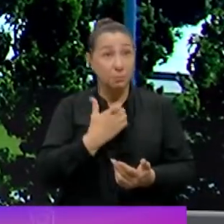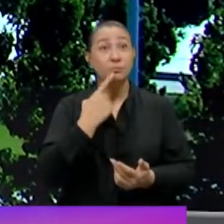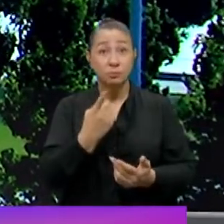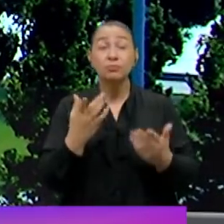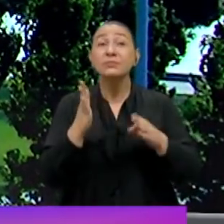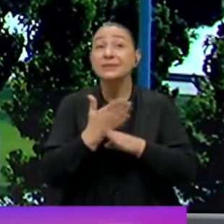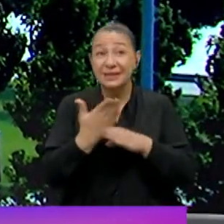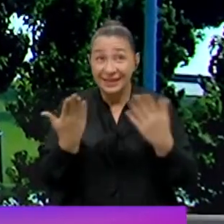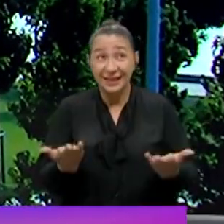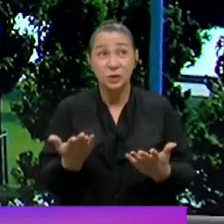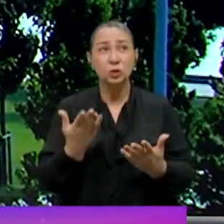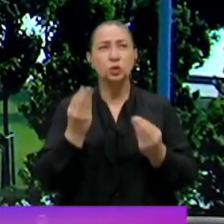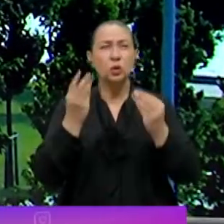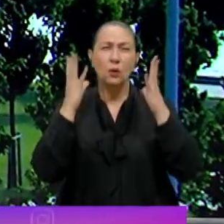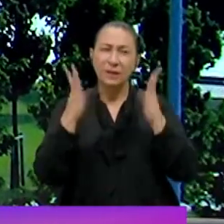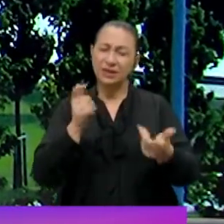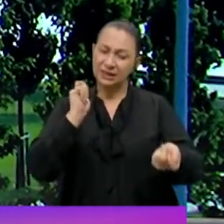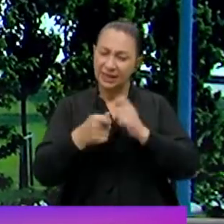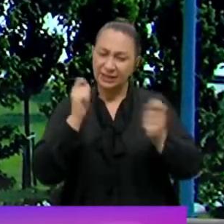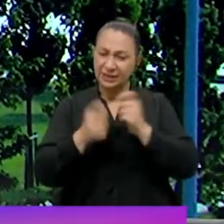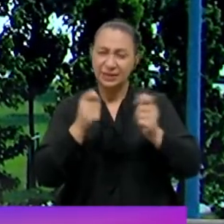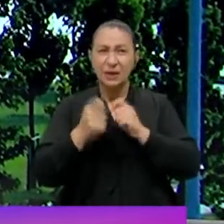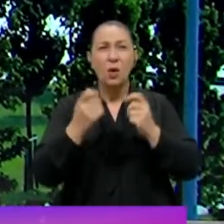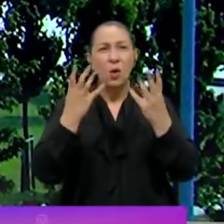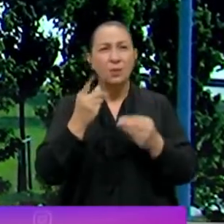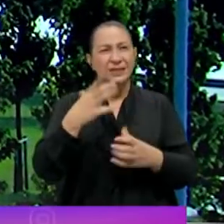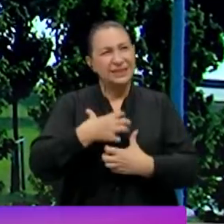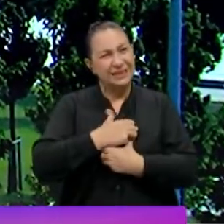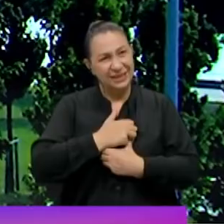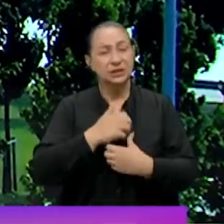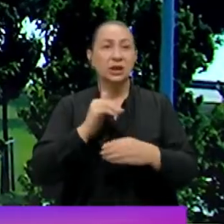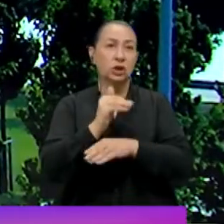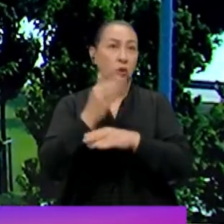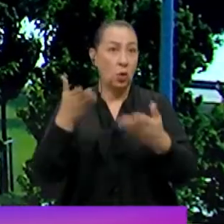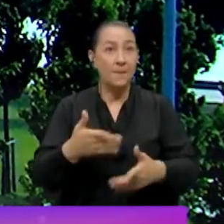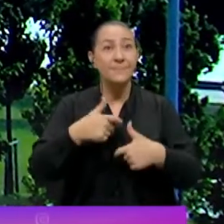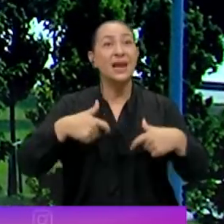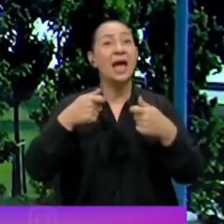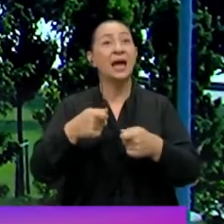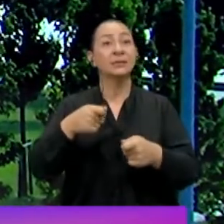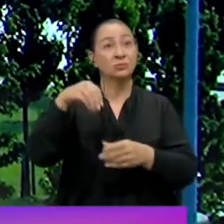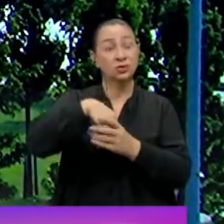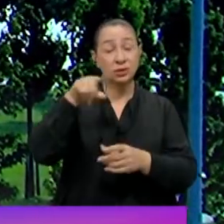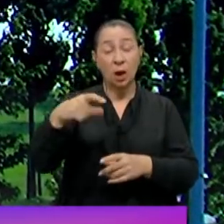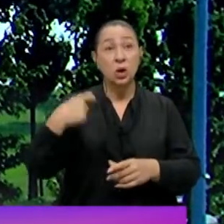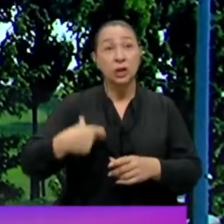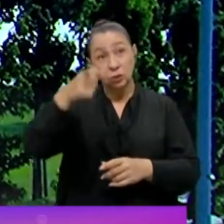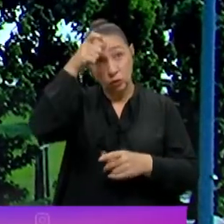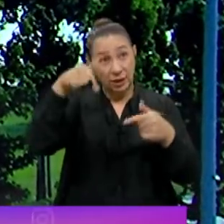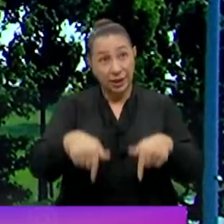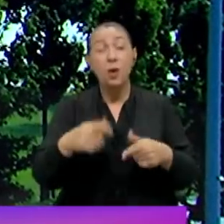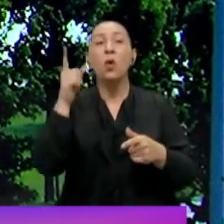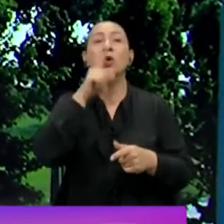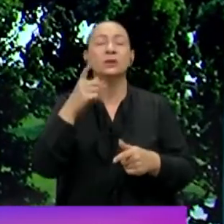diyorum çünkü çok fazla değişikliğin aslında getirdiği bir sıkıntı yaşanıyor. Milliyetin özelinde özellikle Türkiye'de